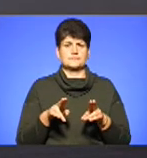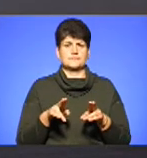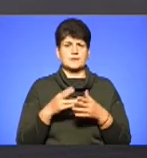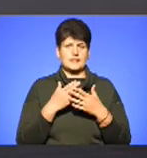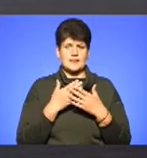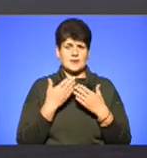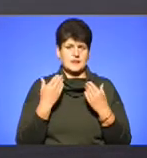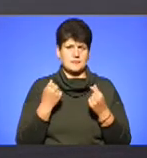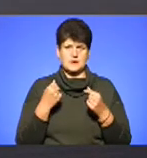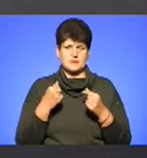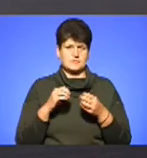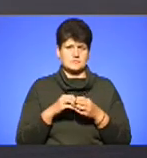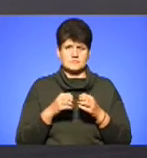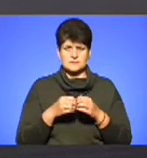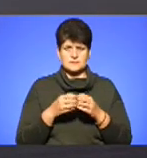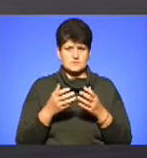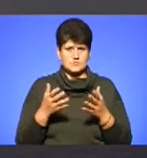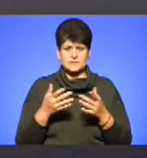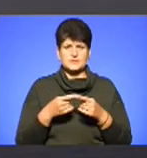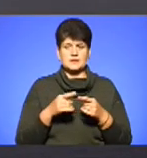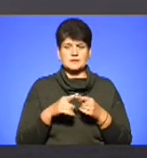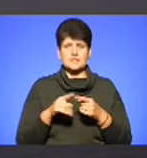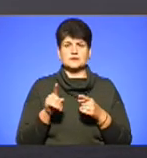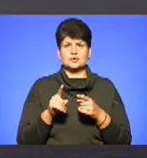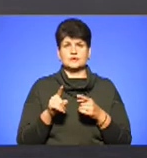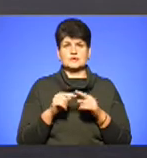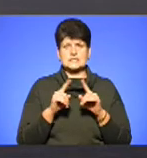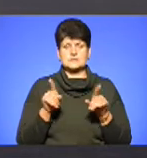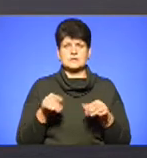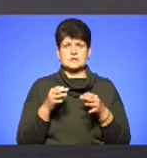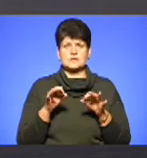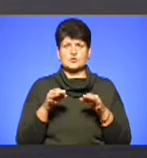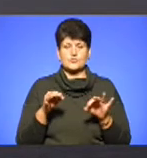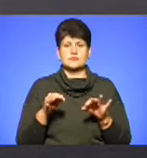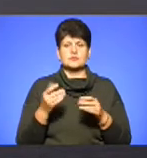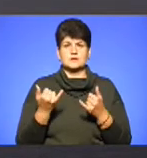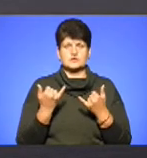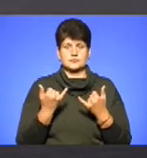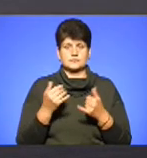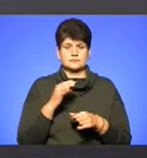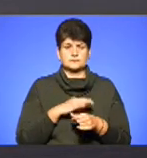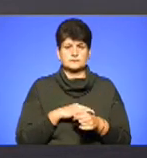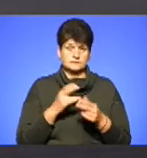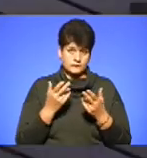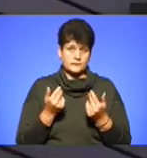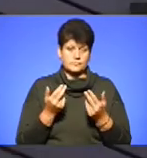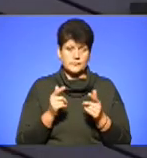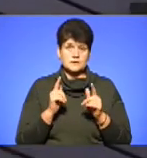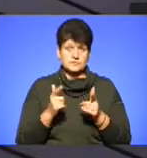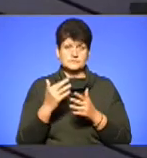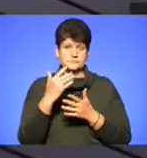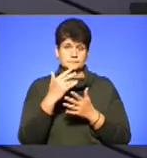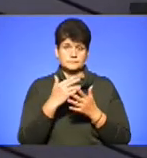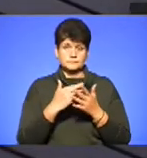немає жодної шкоди ці препарати, які сертифіковані, які аграрії в нас сьогодні застосовують? Так, згідно переліку